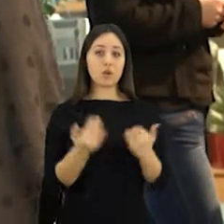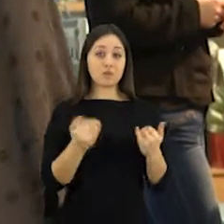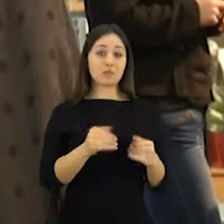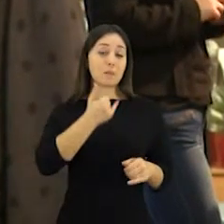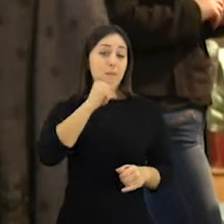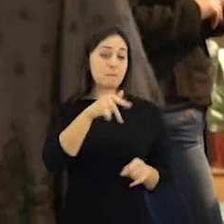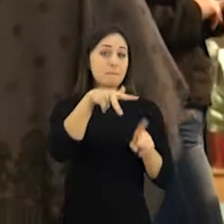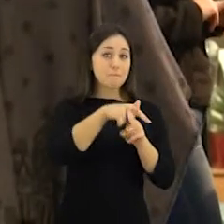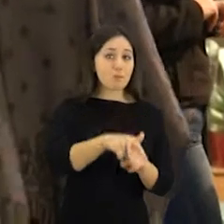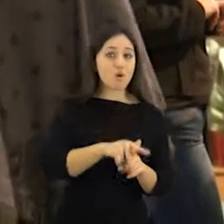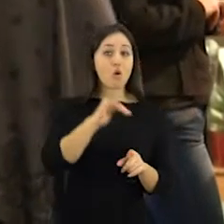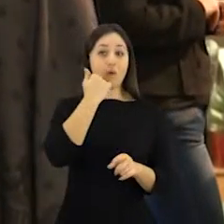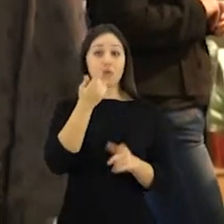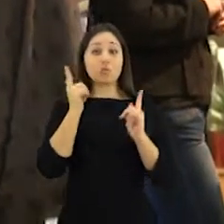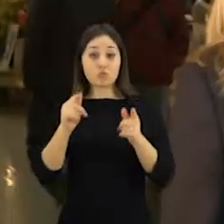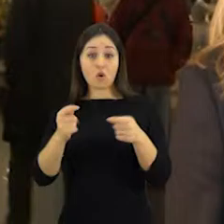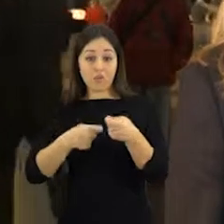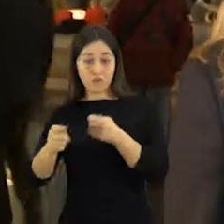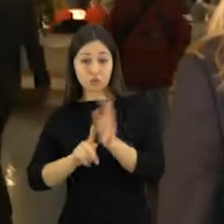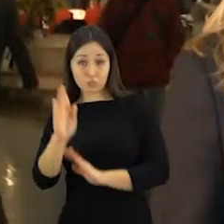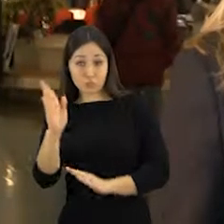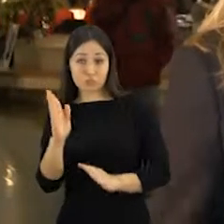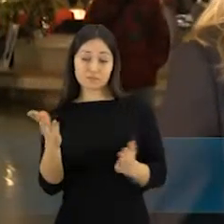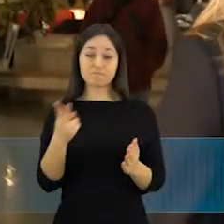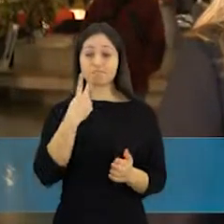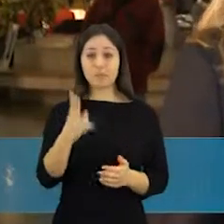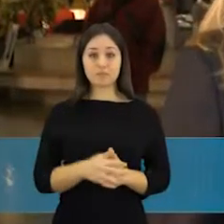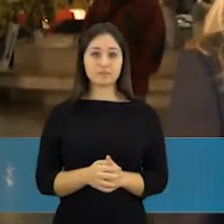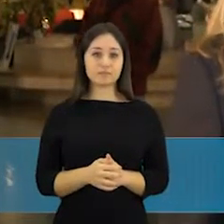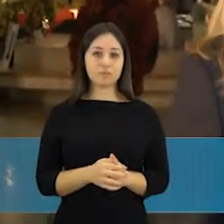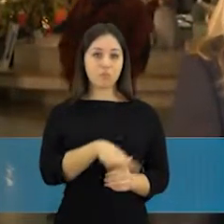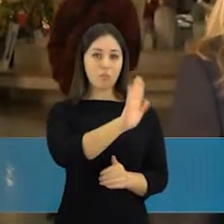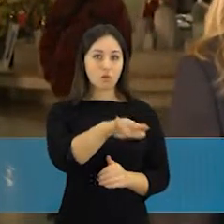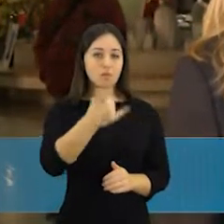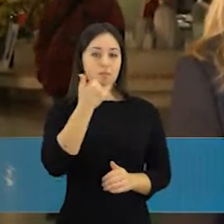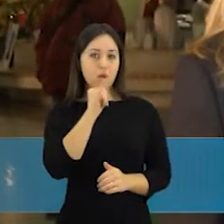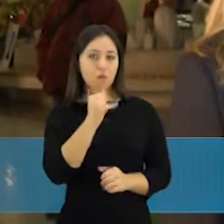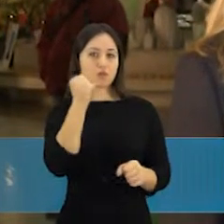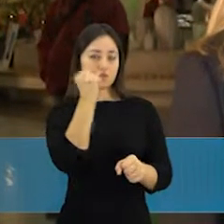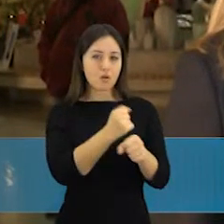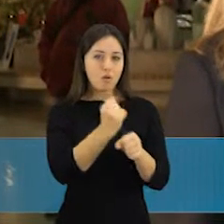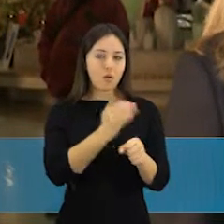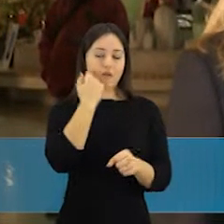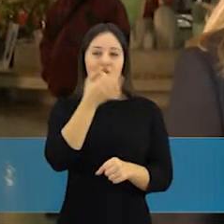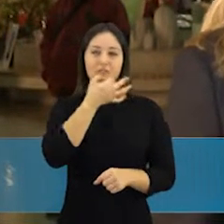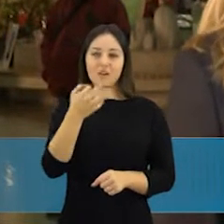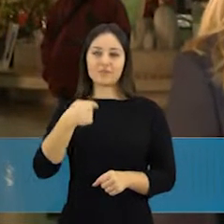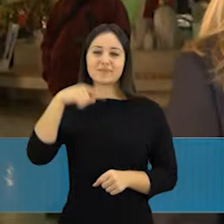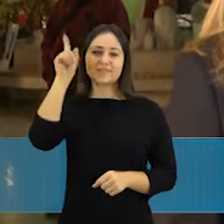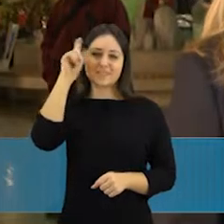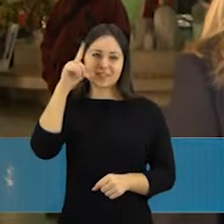bet ir nesėkmė atsako į daugelį klausimų. Jie pabandė šitą veiklą, kai kurie man pasako, aš žinau,